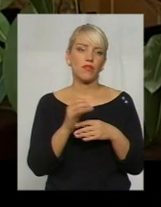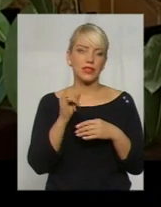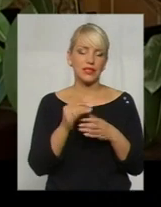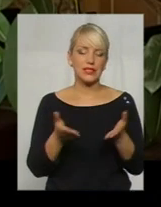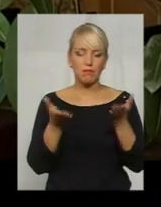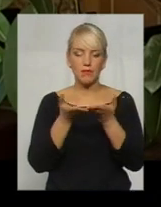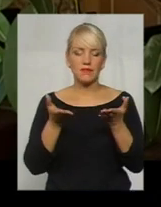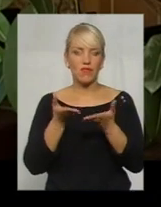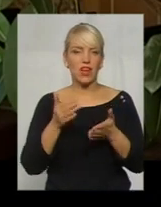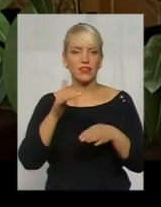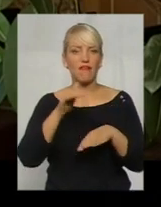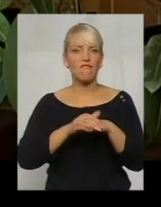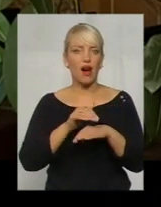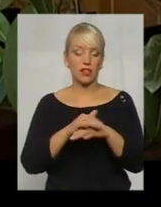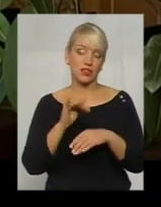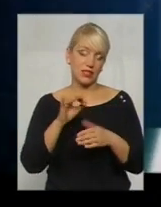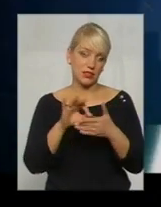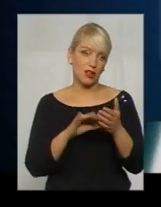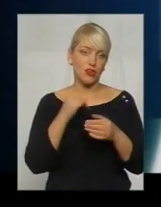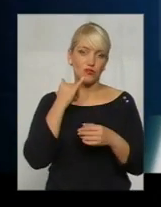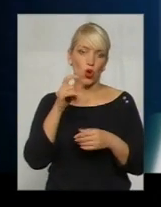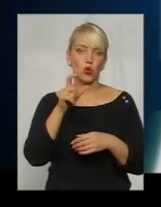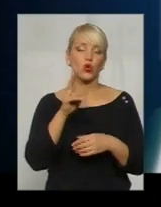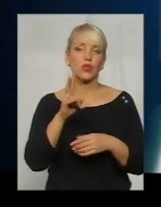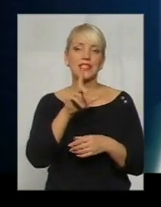телефонувати тій близькій людині, за яку просять.